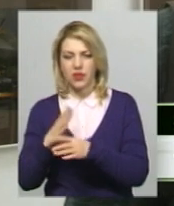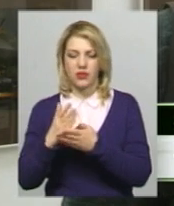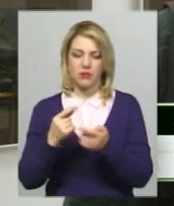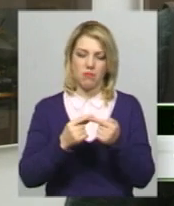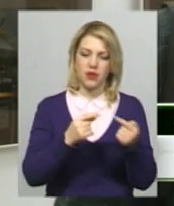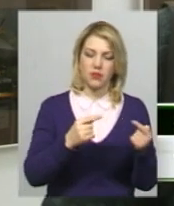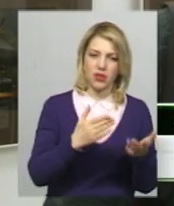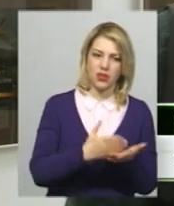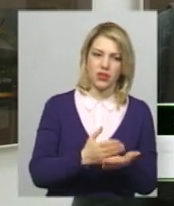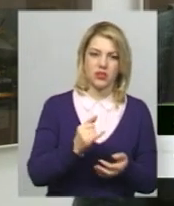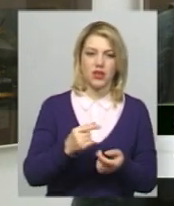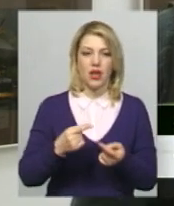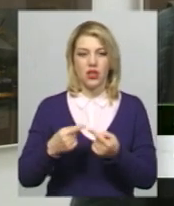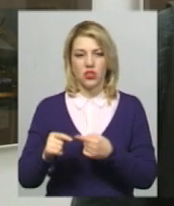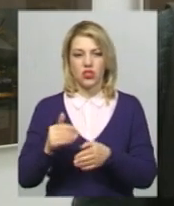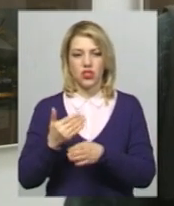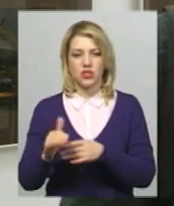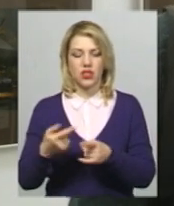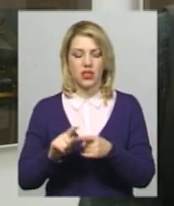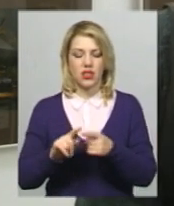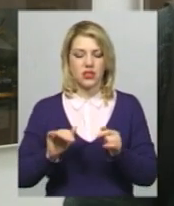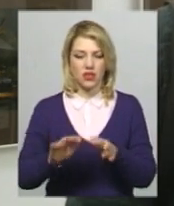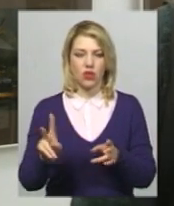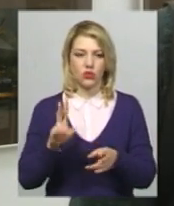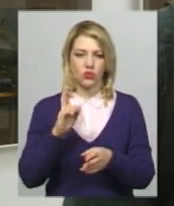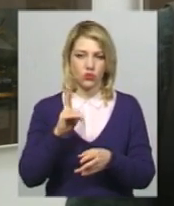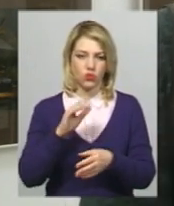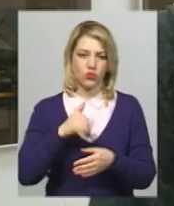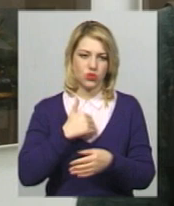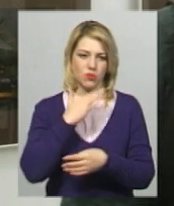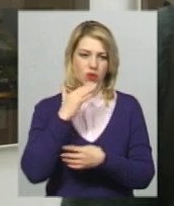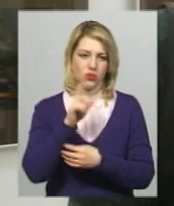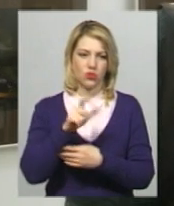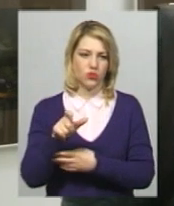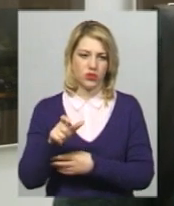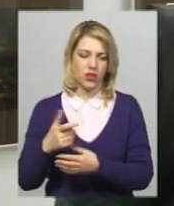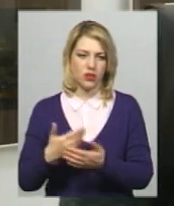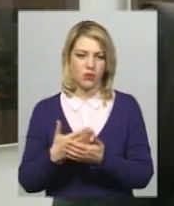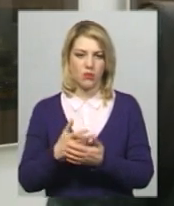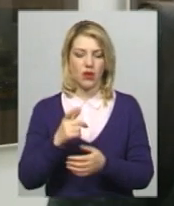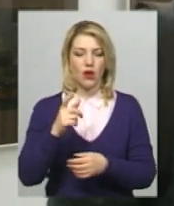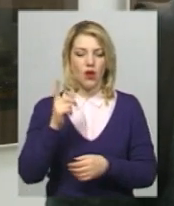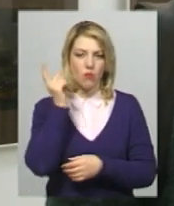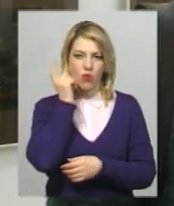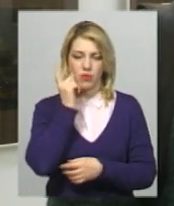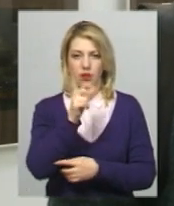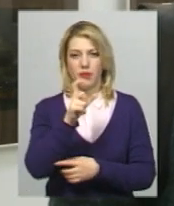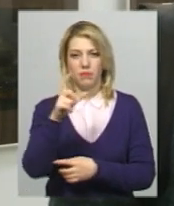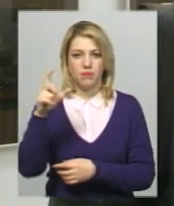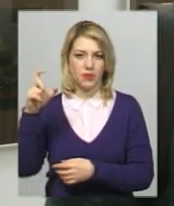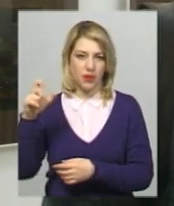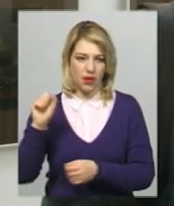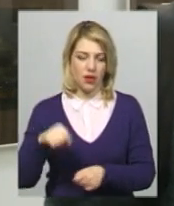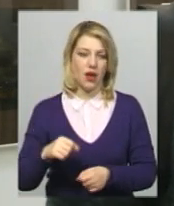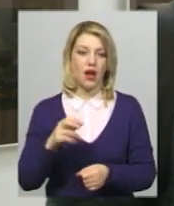якась певна частина. Інша частина – ті заходи, які хочуть, багато людей, мобільні телефони, айфони, смартфони, які